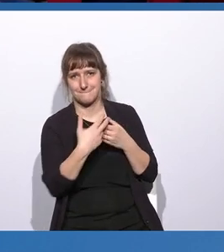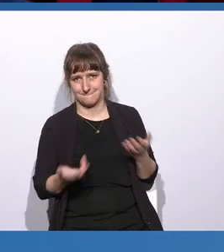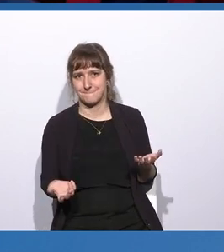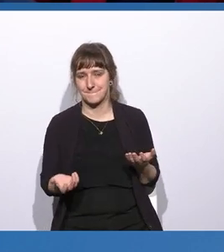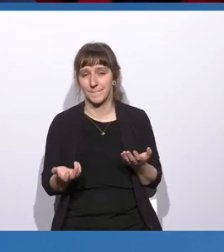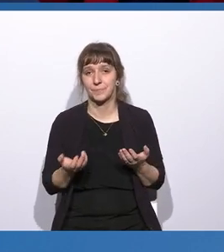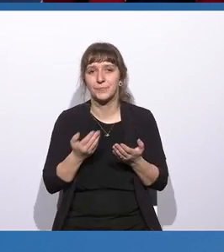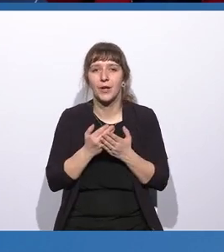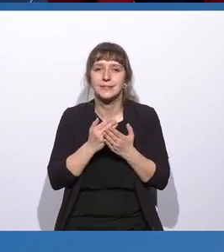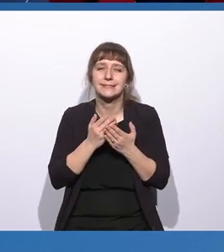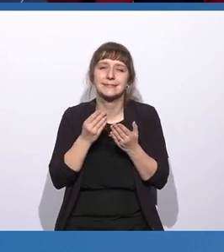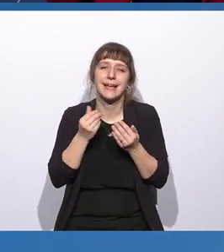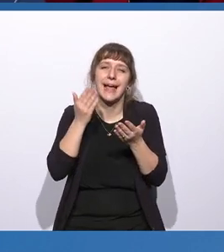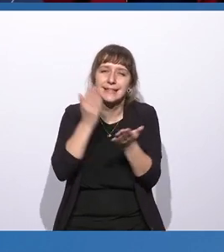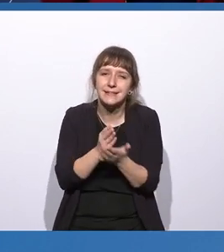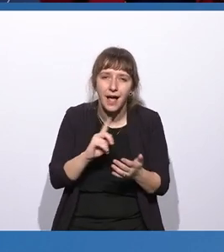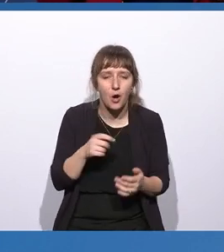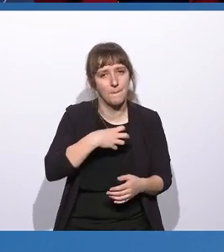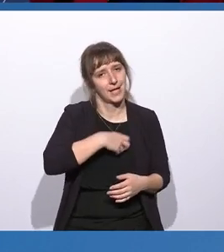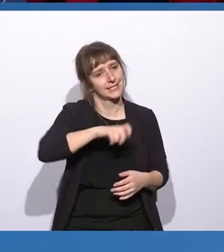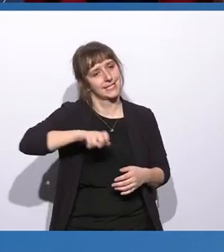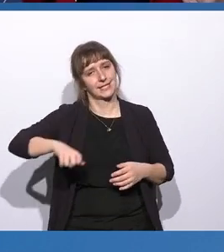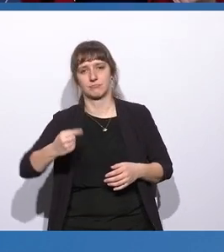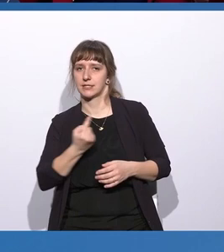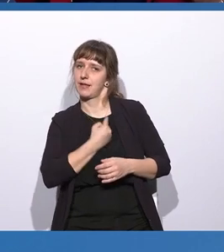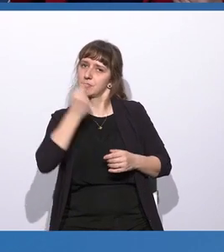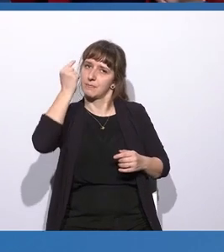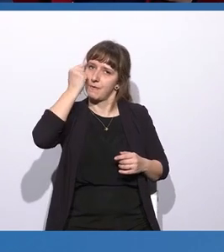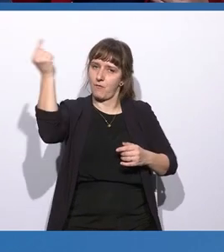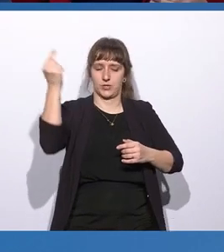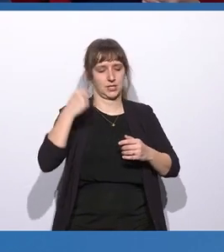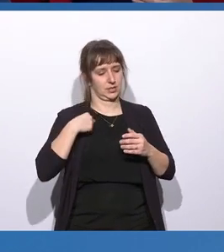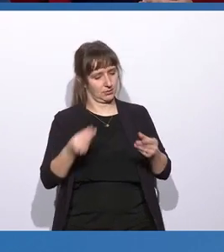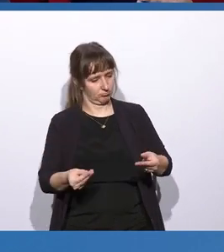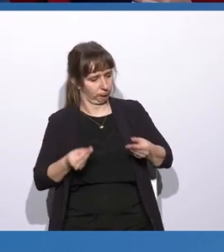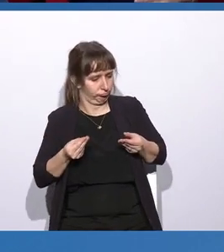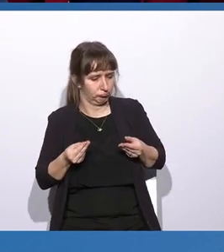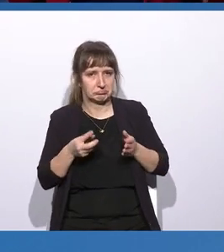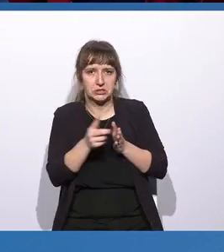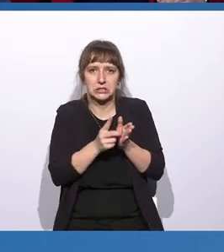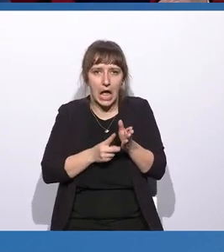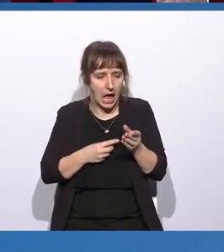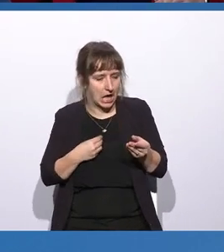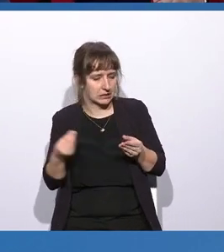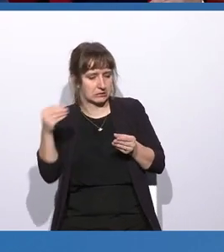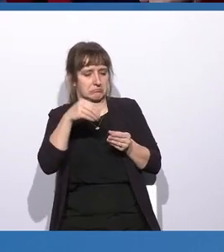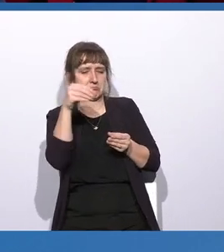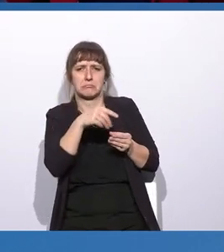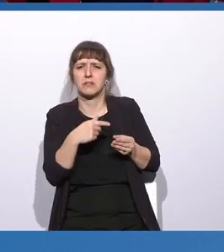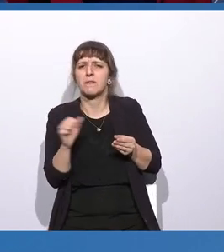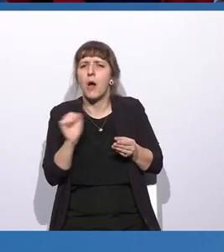müssen mündige Patientinnen und Patienten verstehen, wozu sie überhaupt ihre Daten dort ablegen,